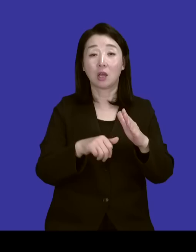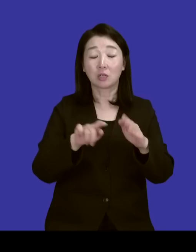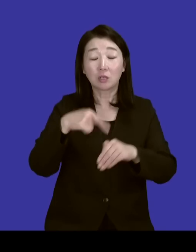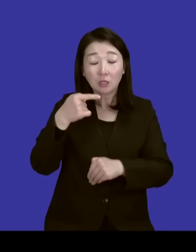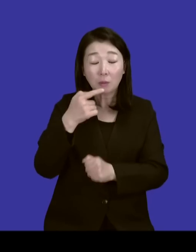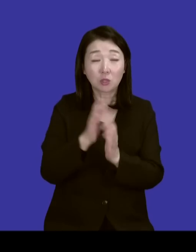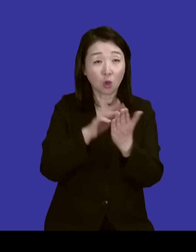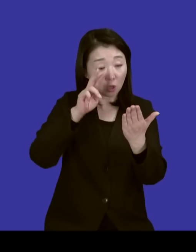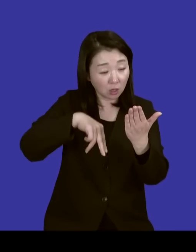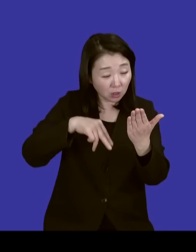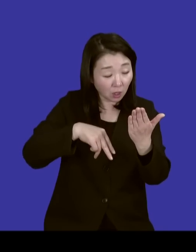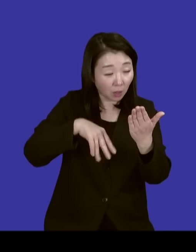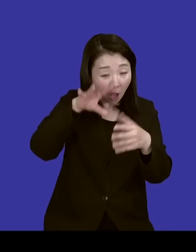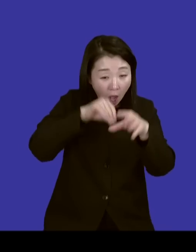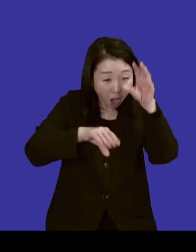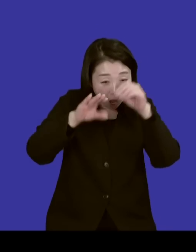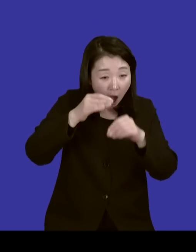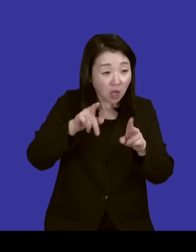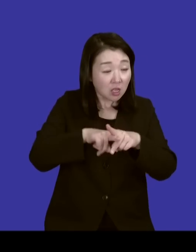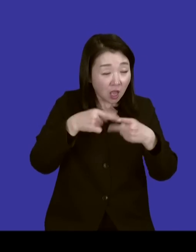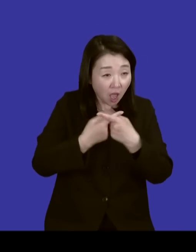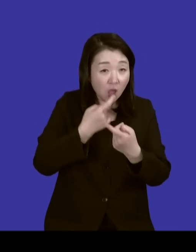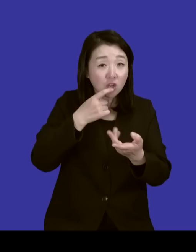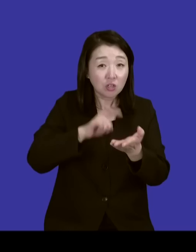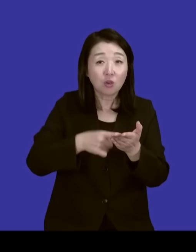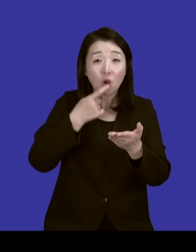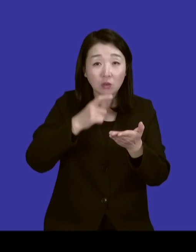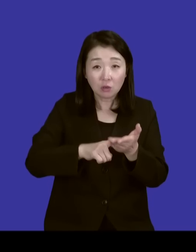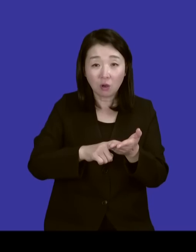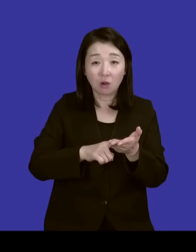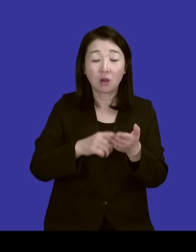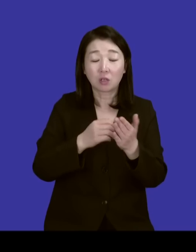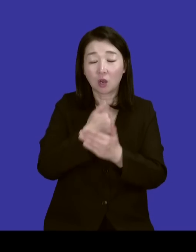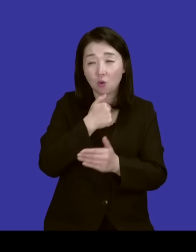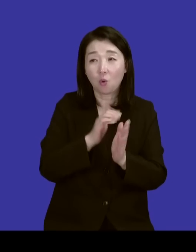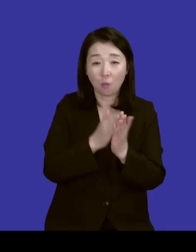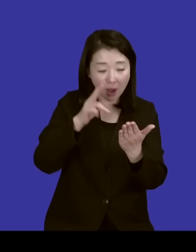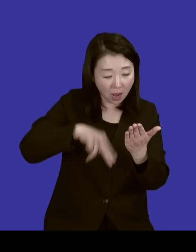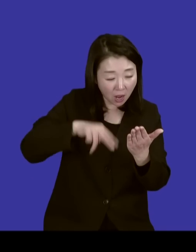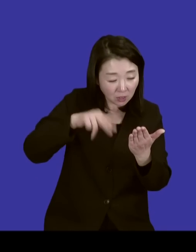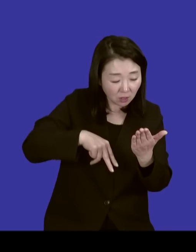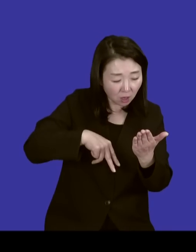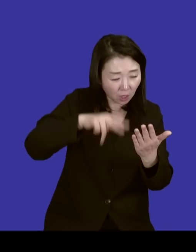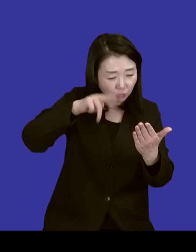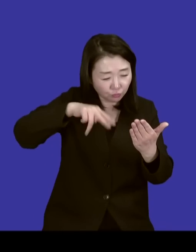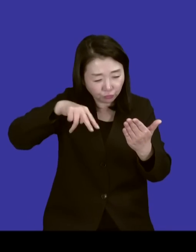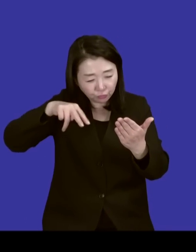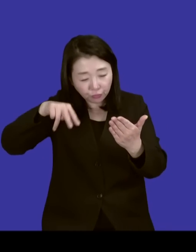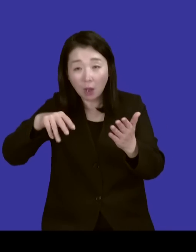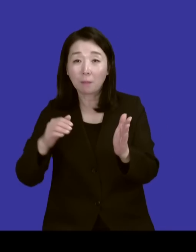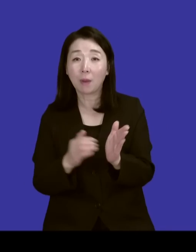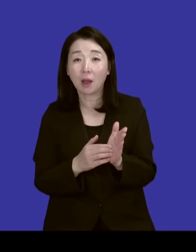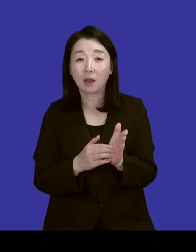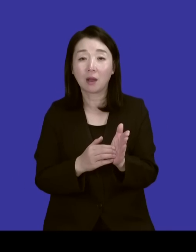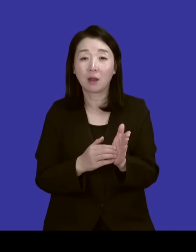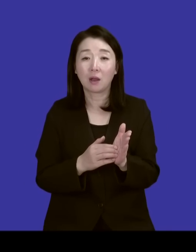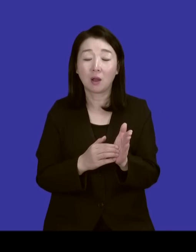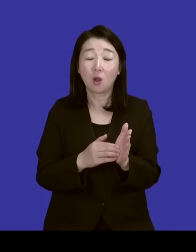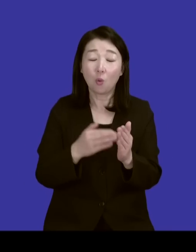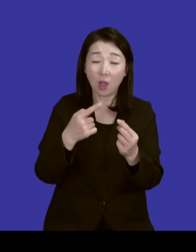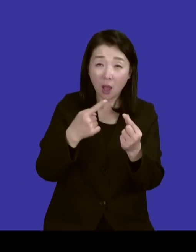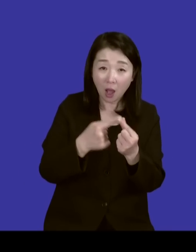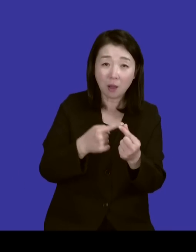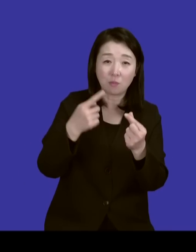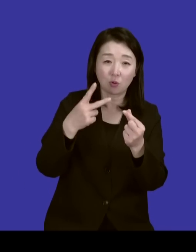들어오는 거죠. 그래가지고 계속해서 로마서 뭐 쭉쭉쭉쭉 읽어나가는데 그러다 보니 한 번 그러다 보니